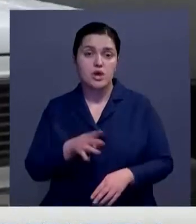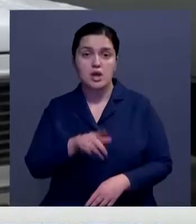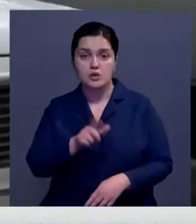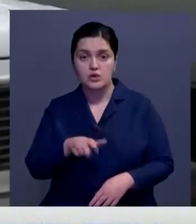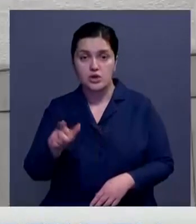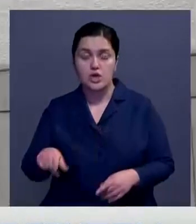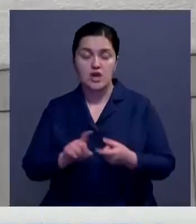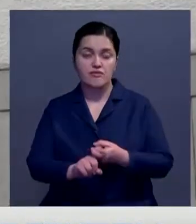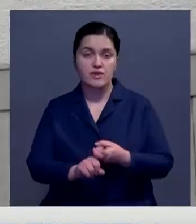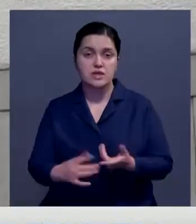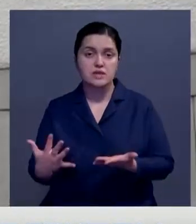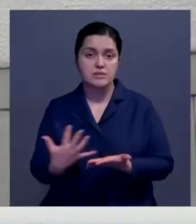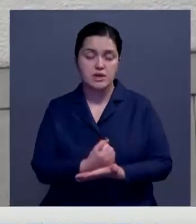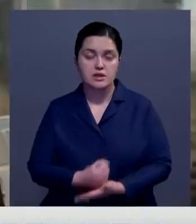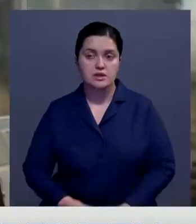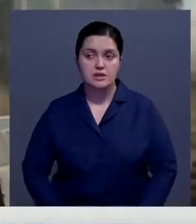с инфекцией справились.